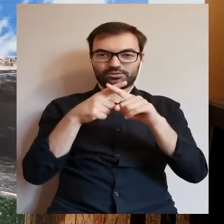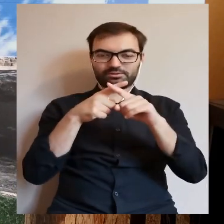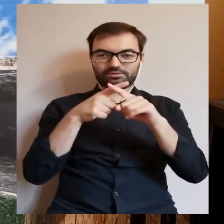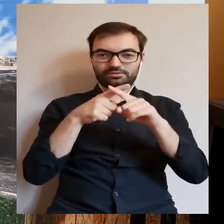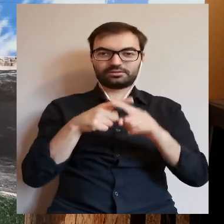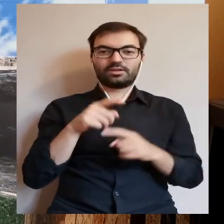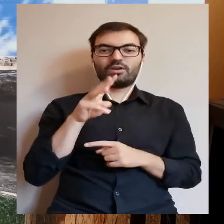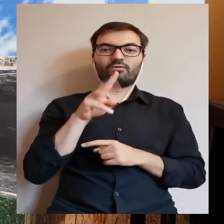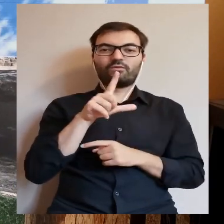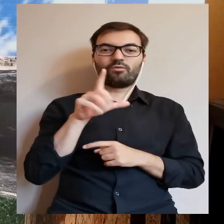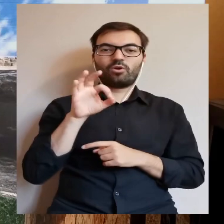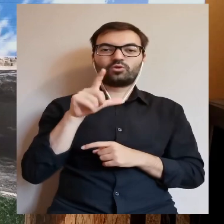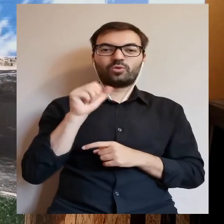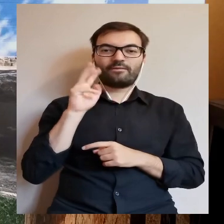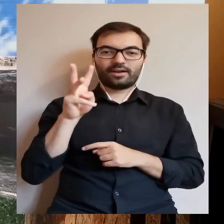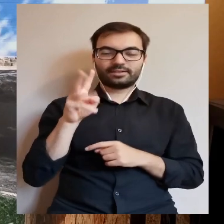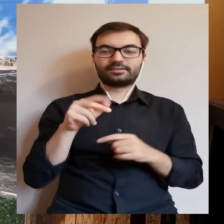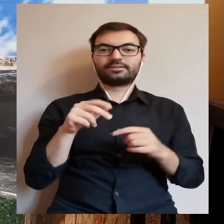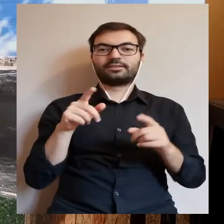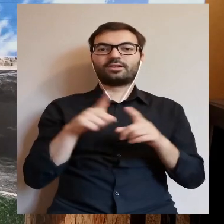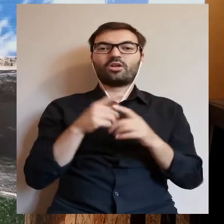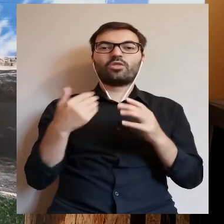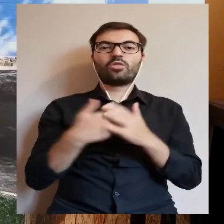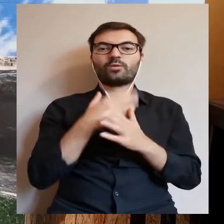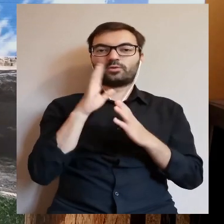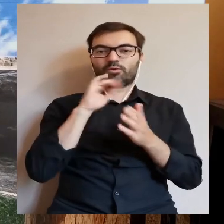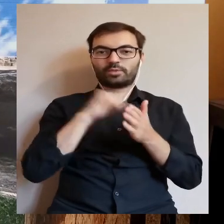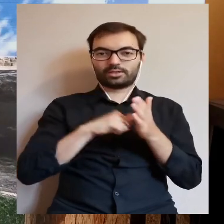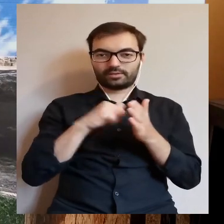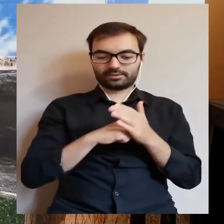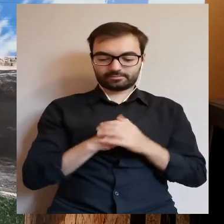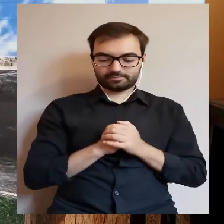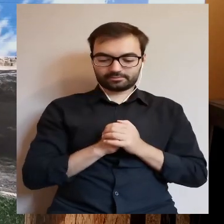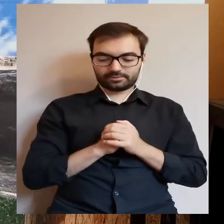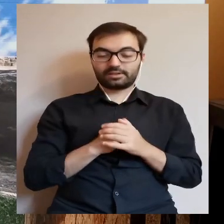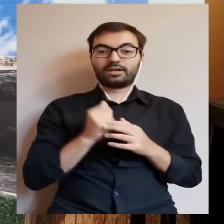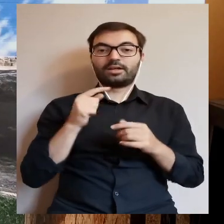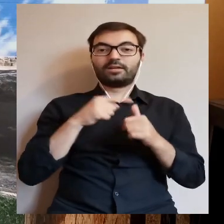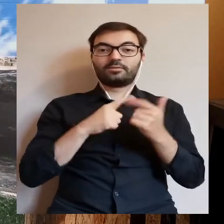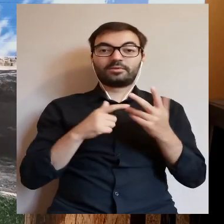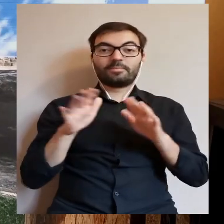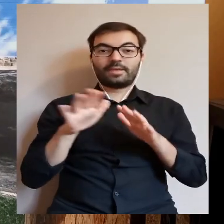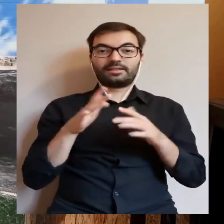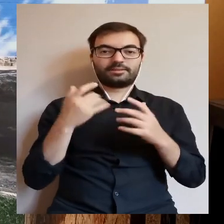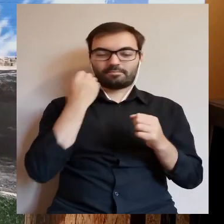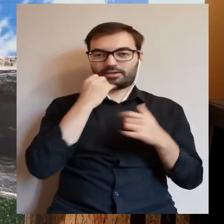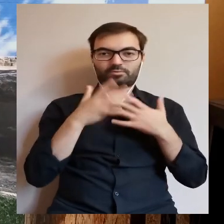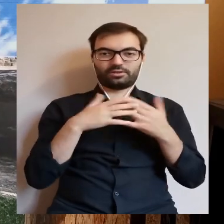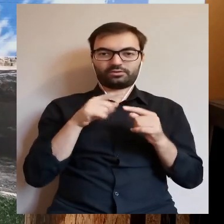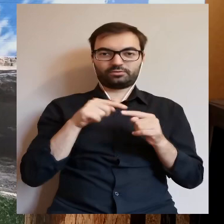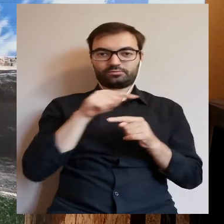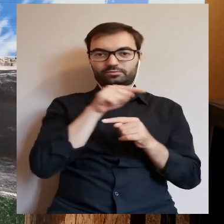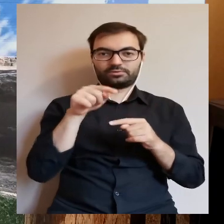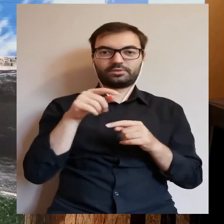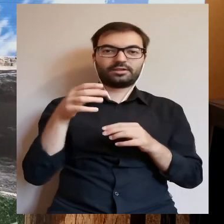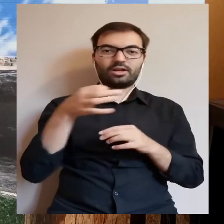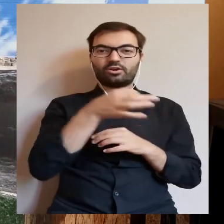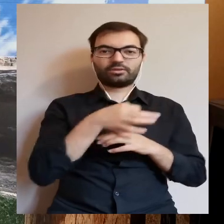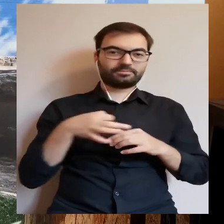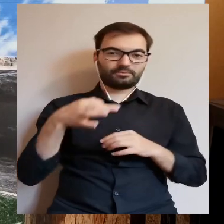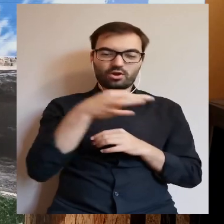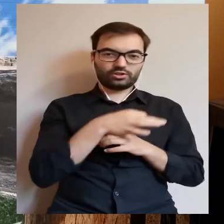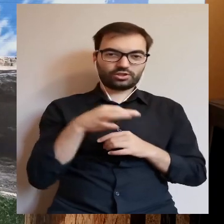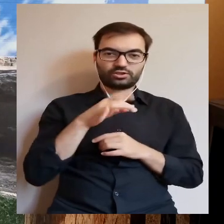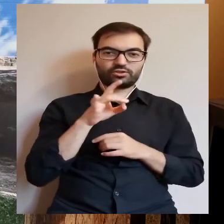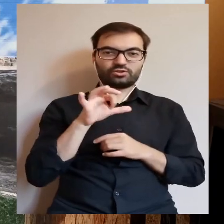Włocławek i Nowy Dwór Mazowiecki. I tu są te miejscowości, z których najbliżej jest na